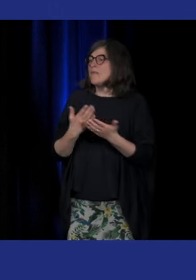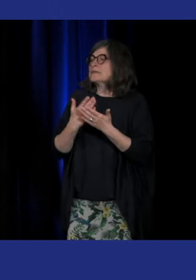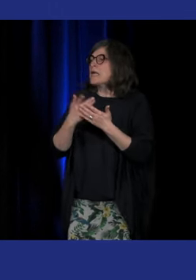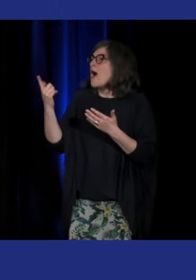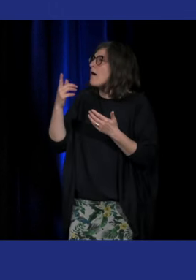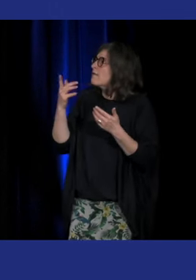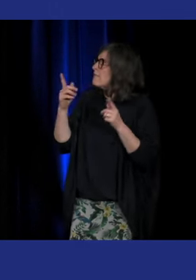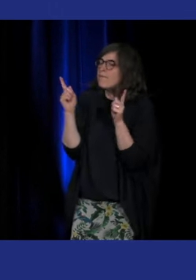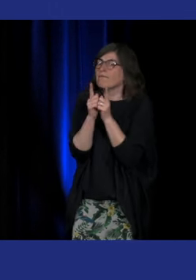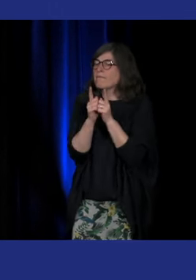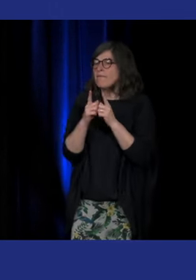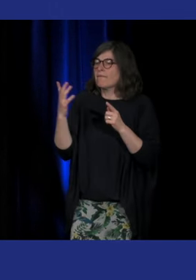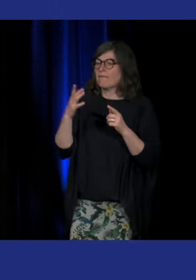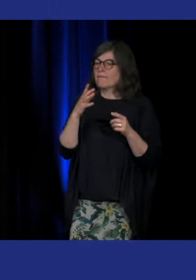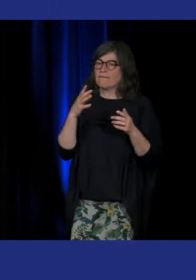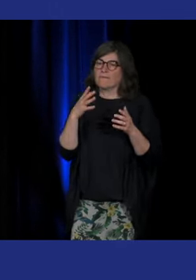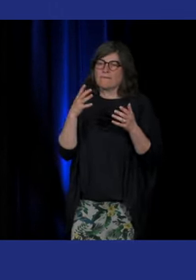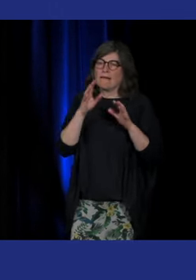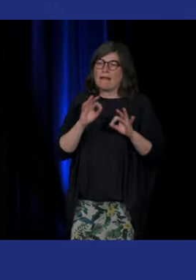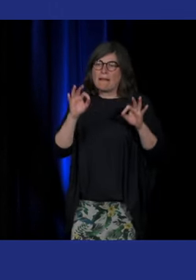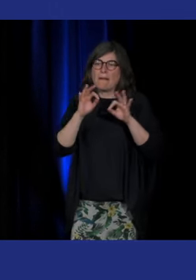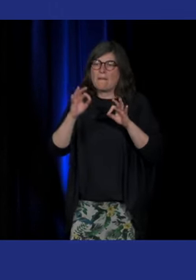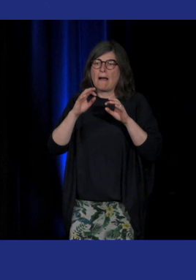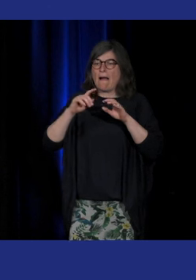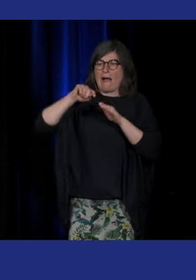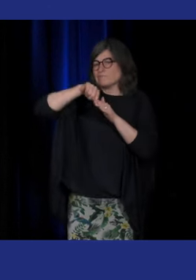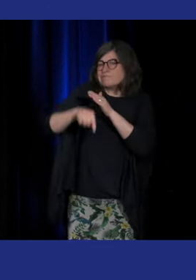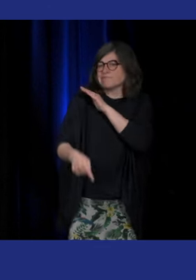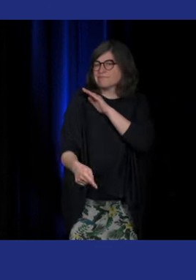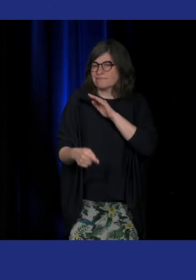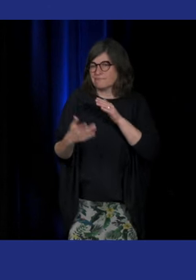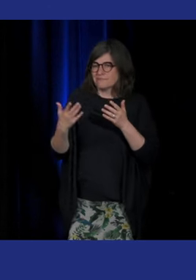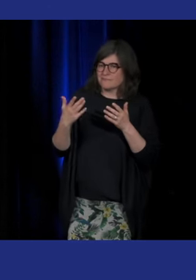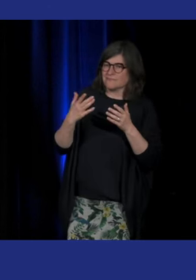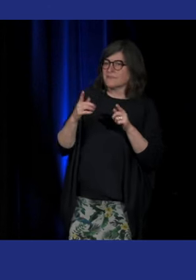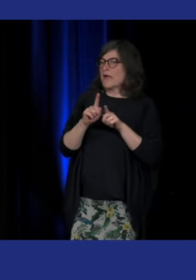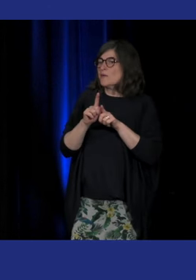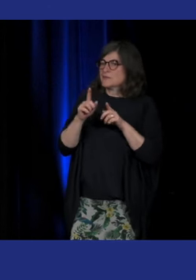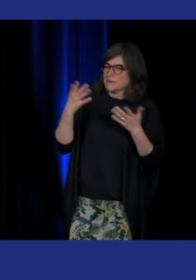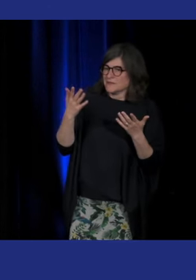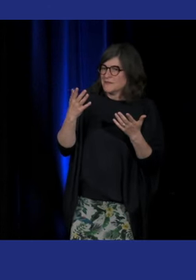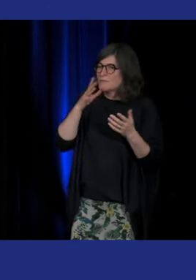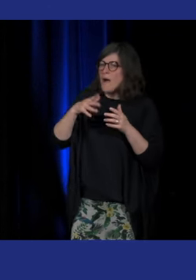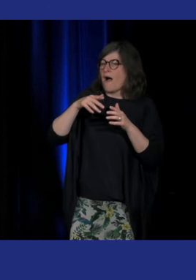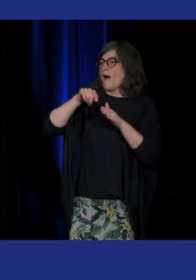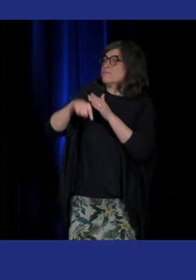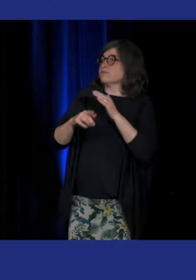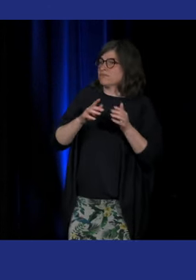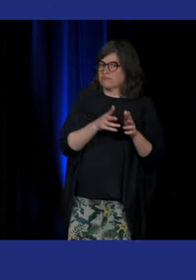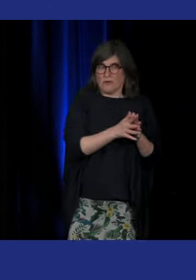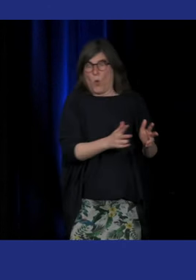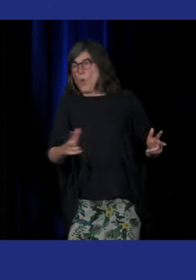curiosité. Ce n pas parce qu'on est en train de faire pas à pas l'histoire des sourds comme ça. c'est un peu...